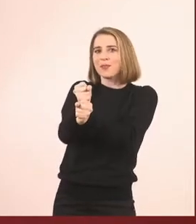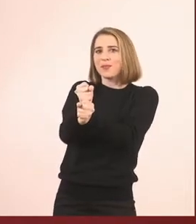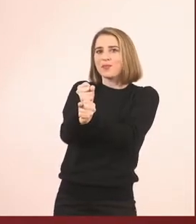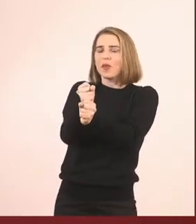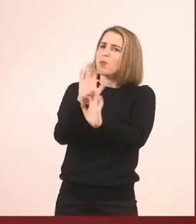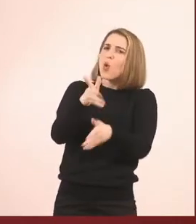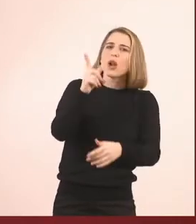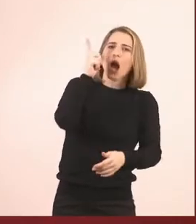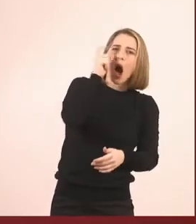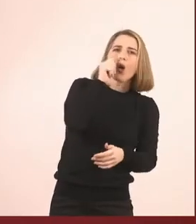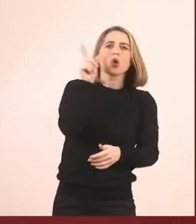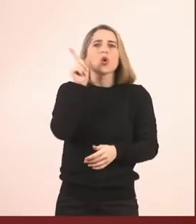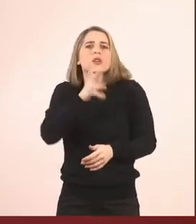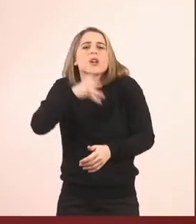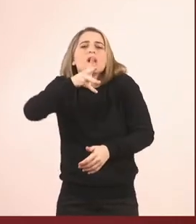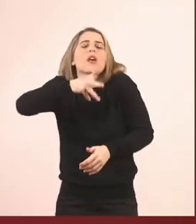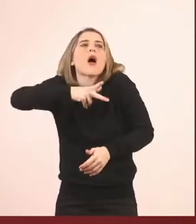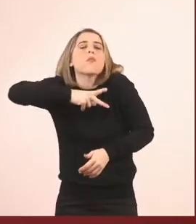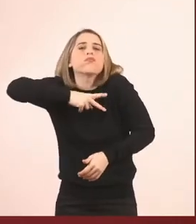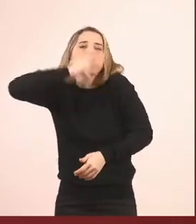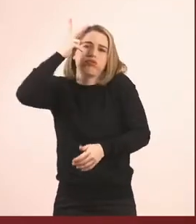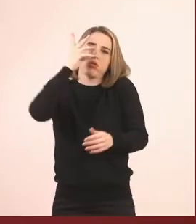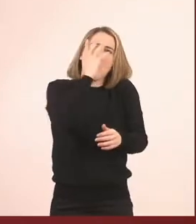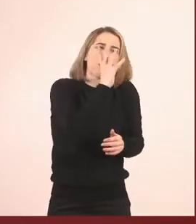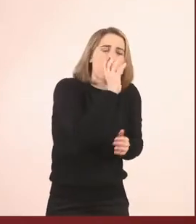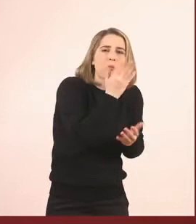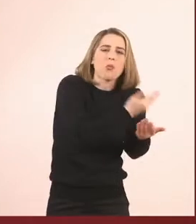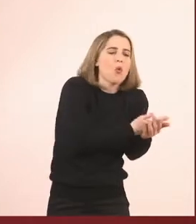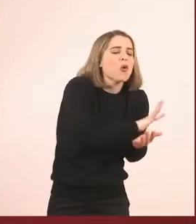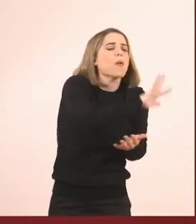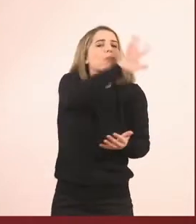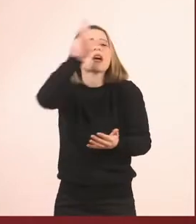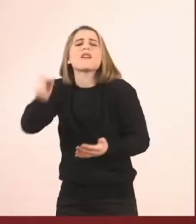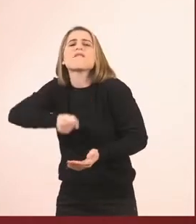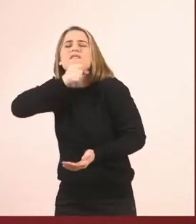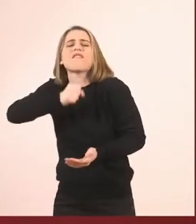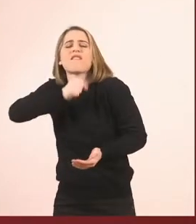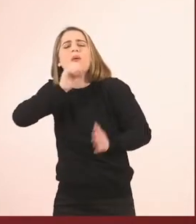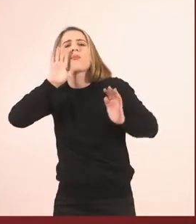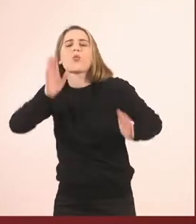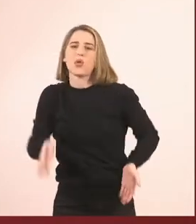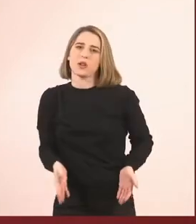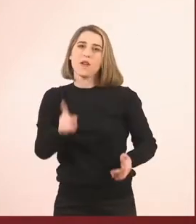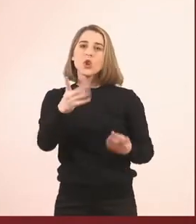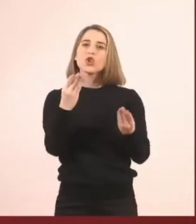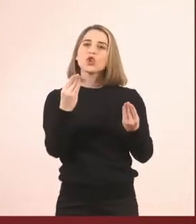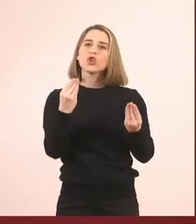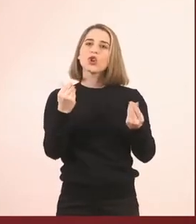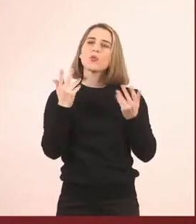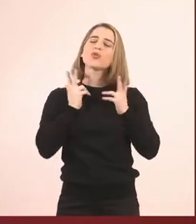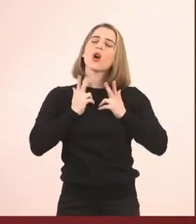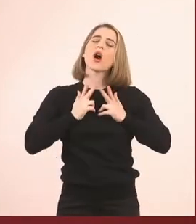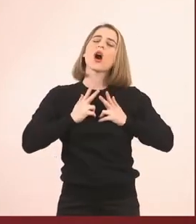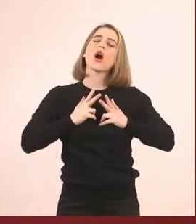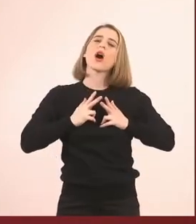είμαστε. Από μηδέν ως εκατόν. Είναι ένας τρόπος για να χαλαρώσουμε, να ηρεμήσουμε και να έρθουμε πιο κοντά θεατρικά